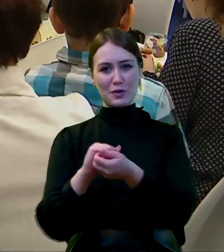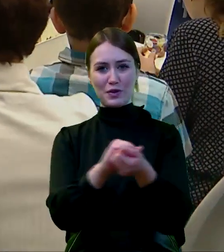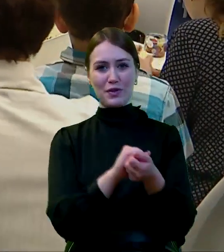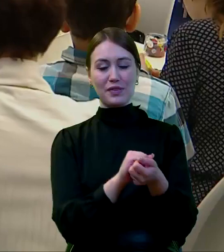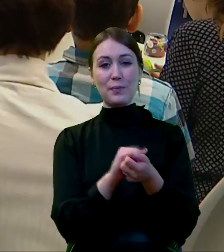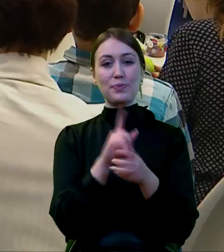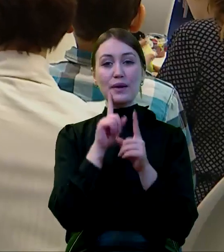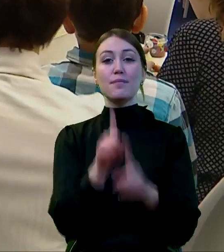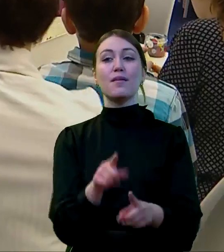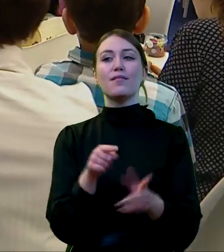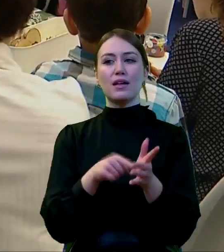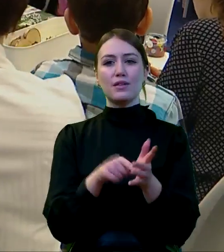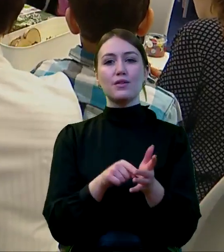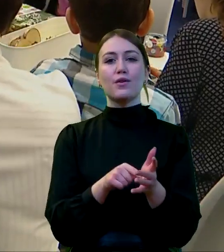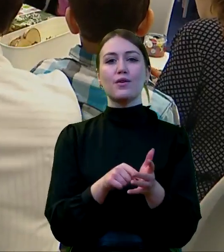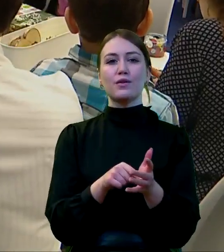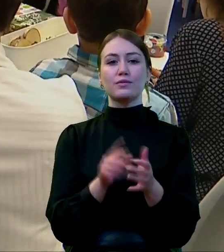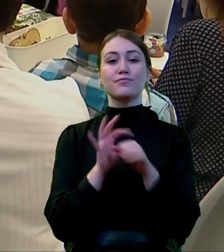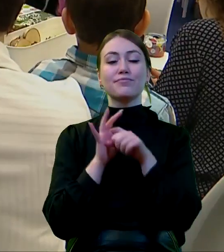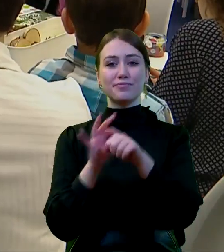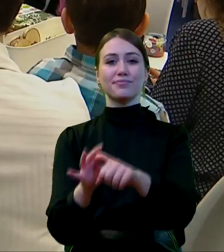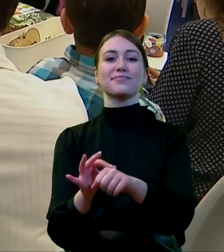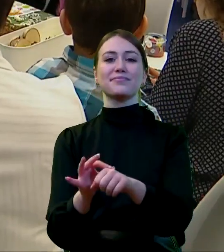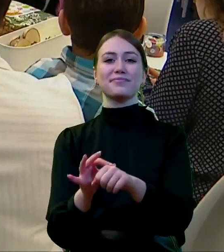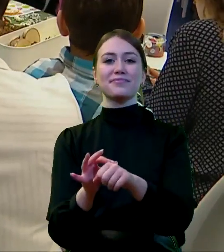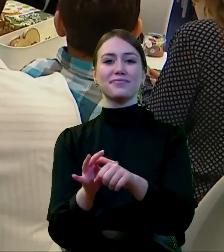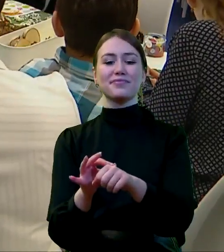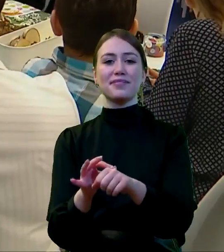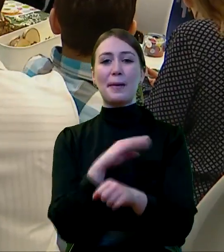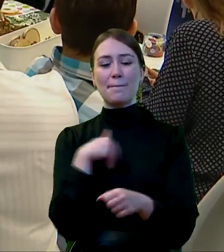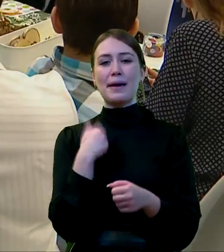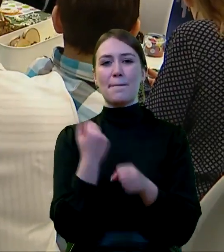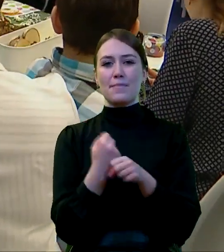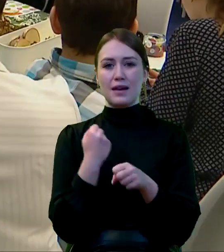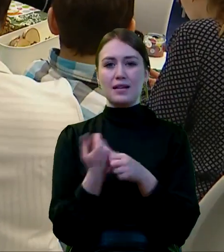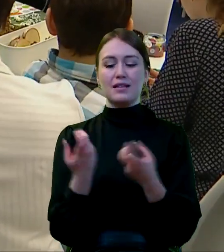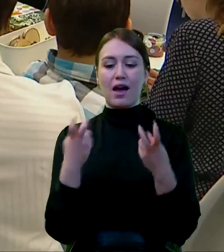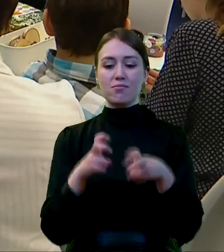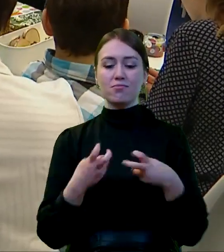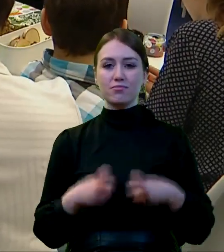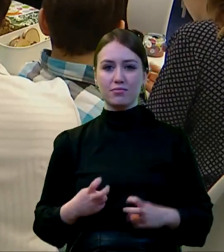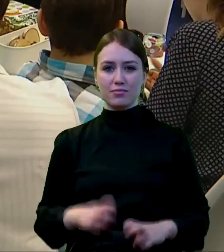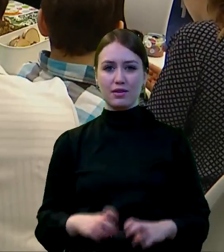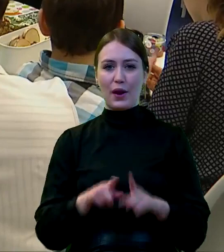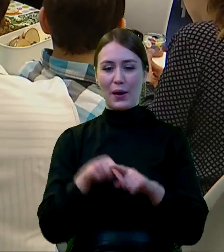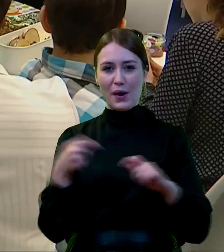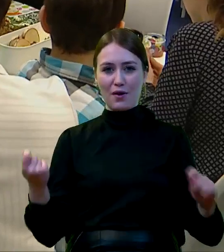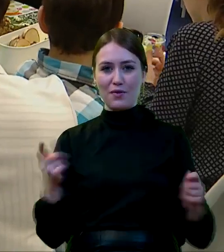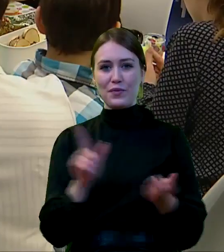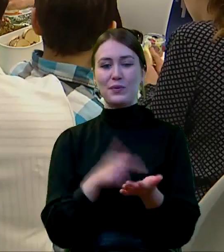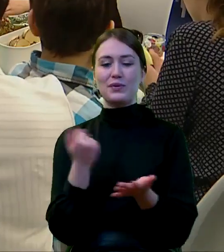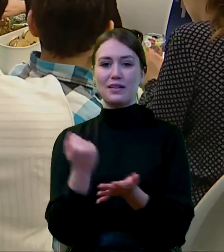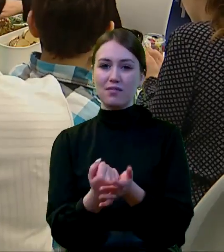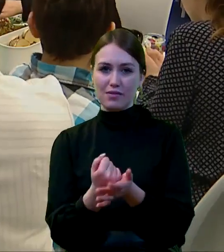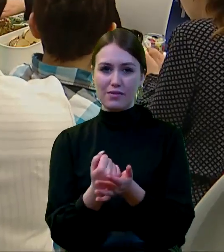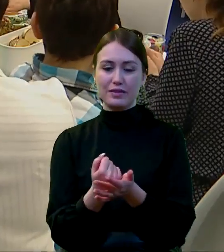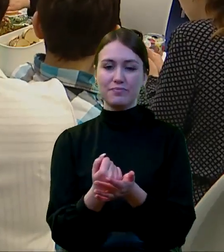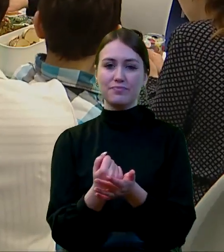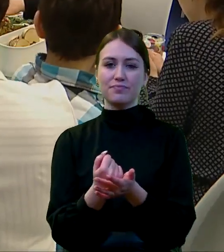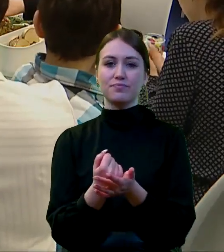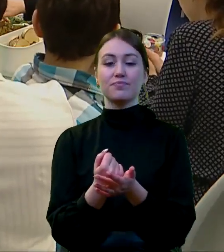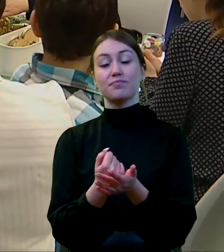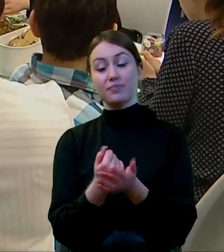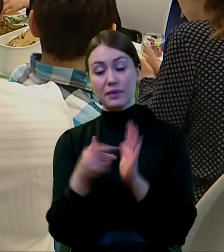To właśnie nimi kierujemy się podczas naszej pracy przy tworzeniu rozwiązań ustawowych czy